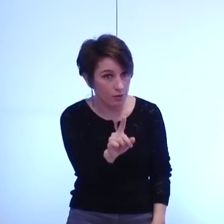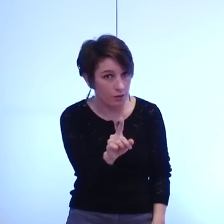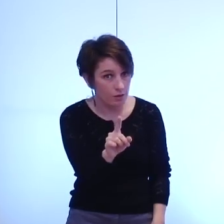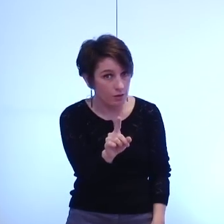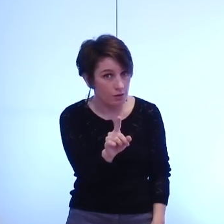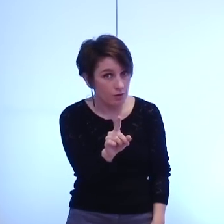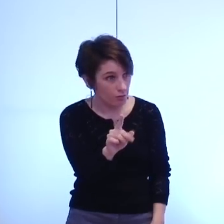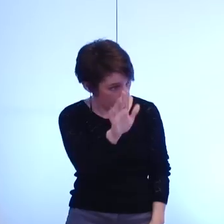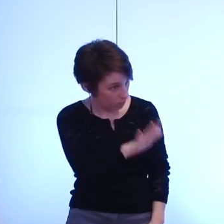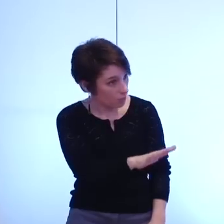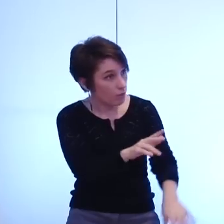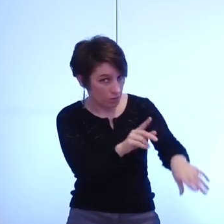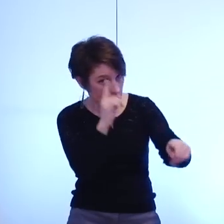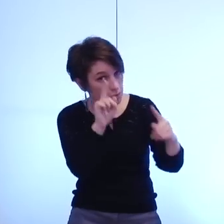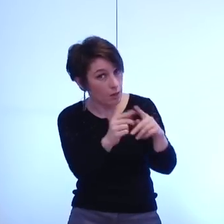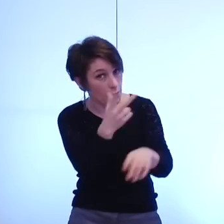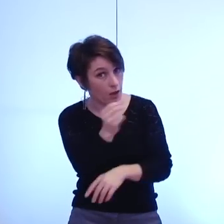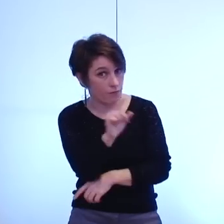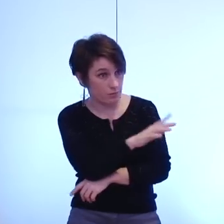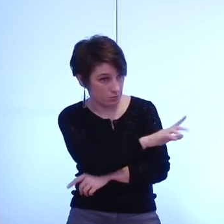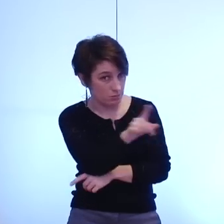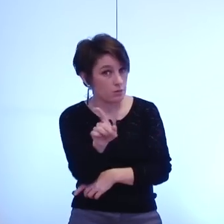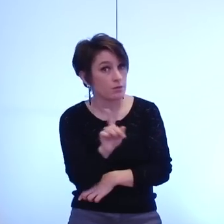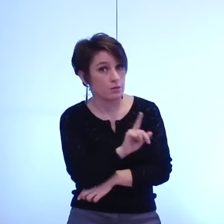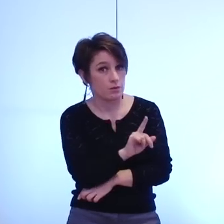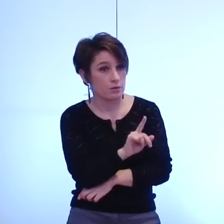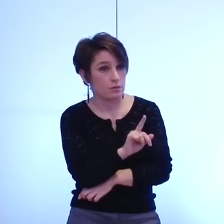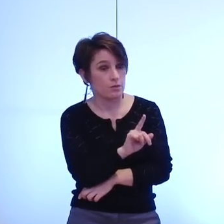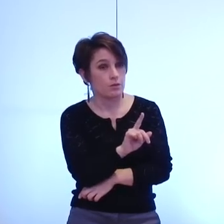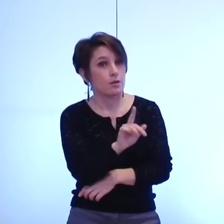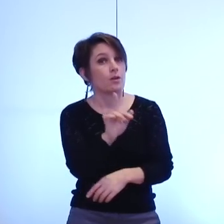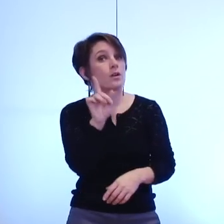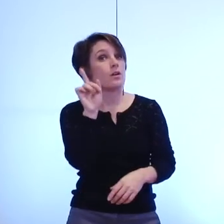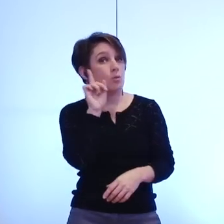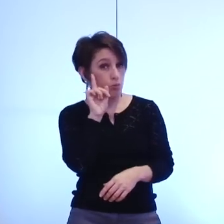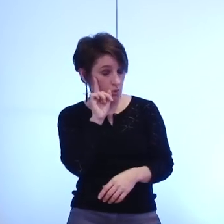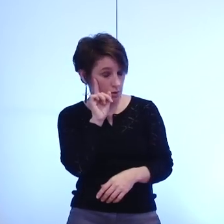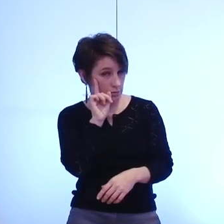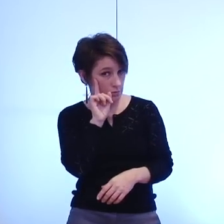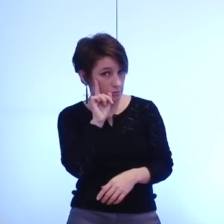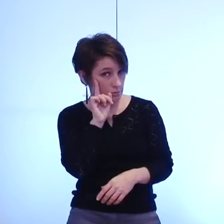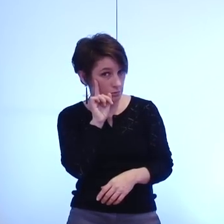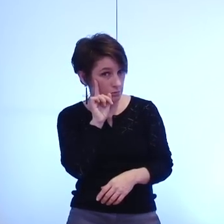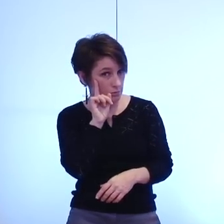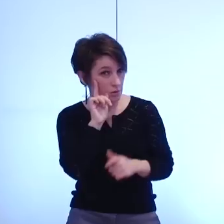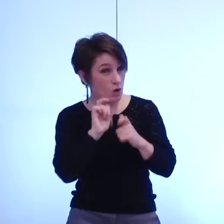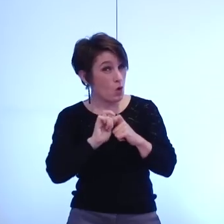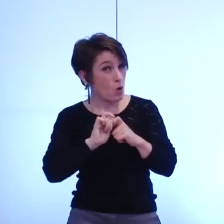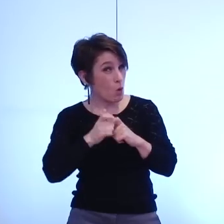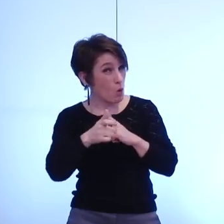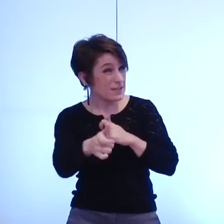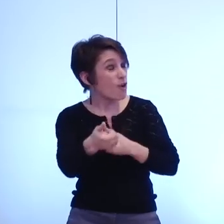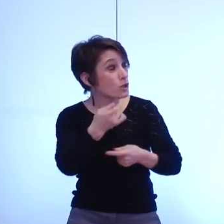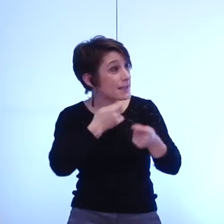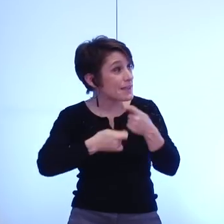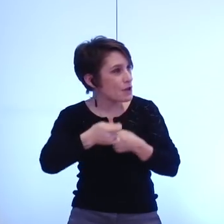c'est un sujet très grave parce que les conséquences économiques et donc pour l